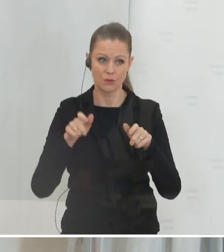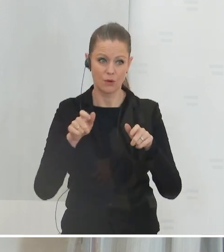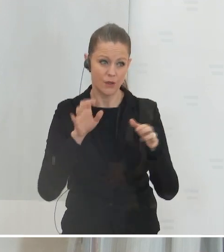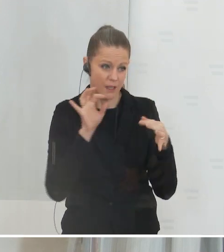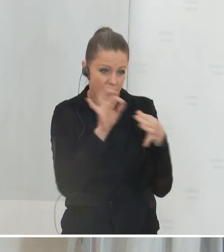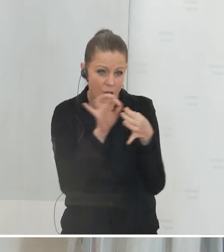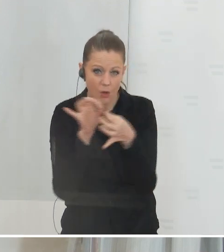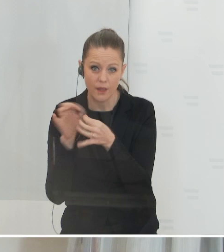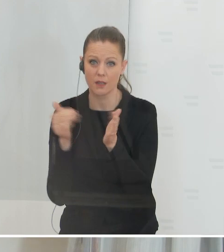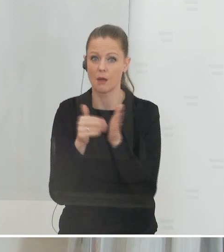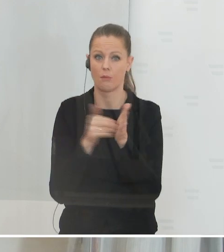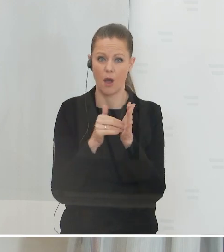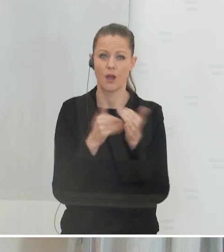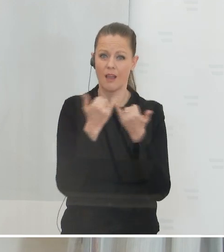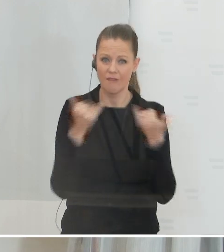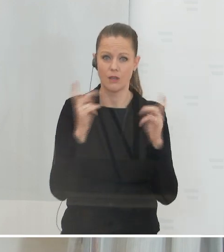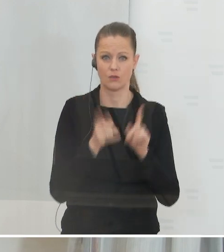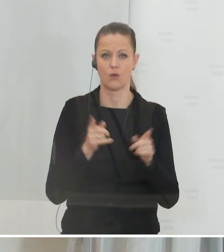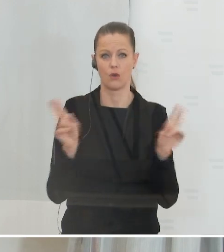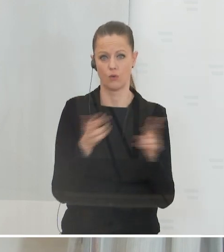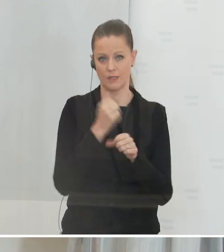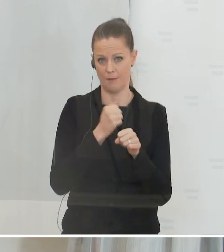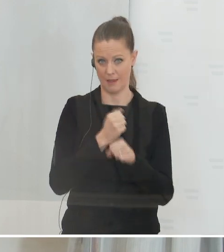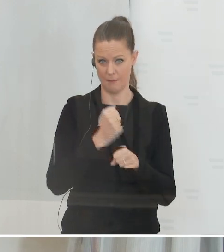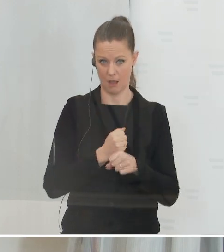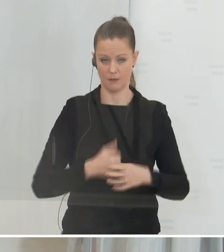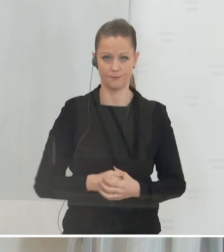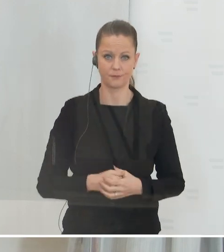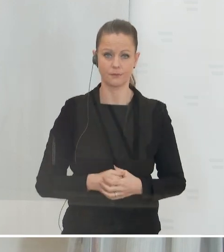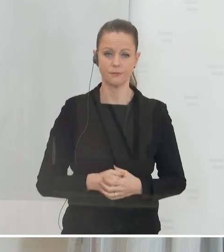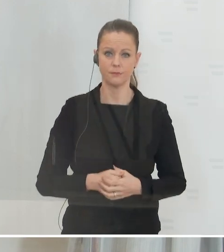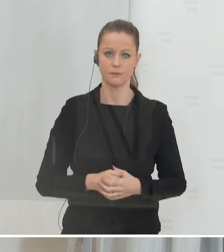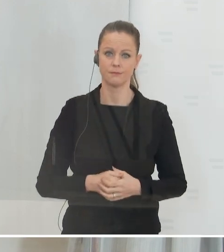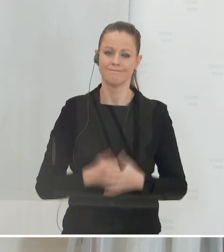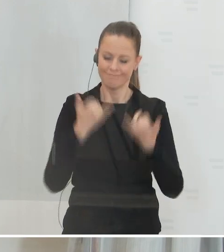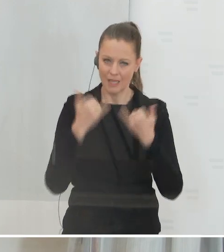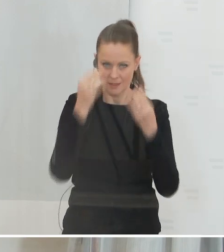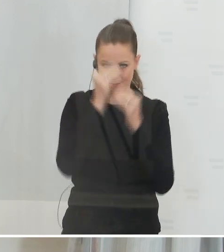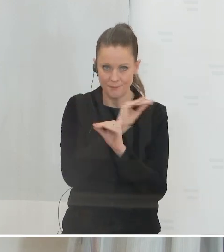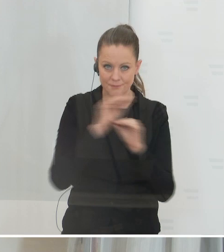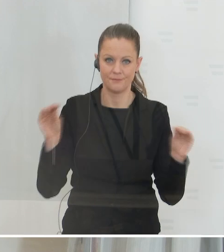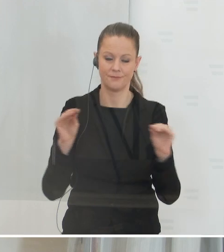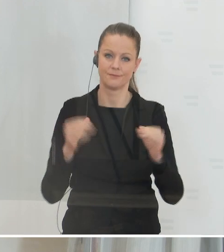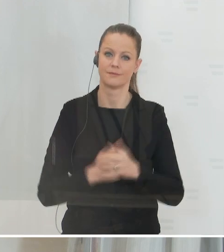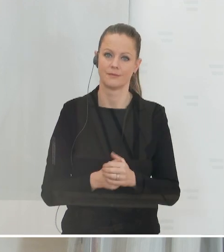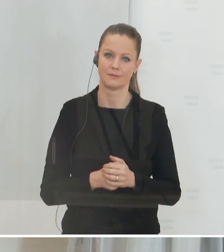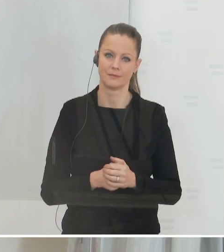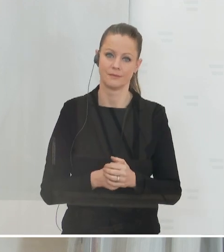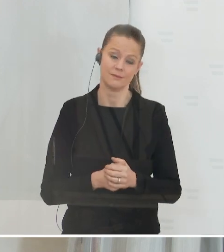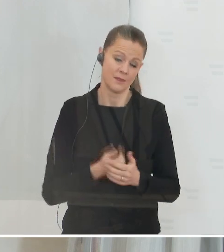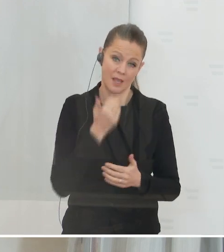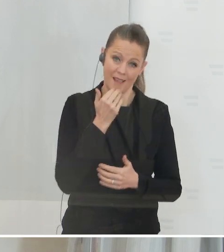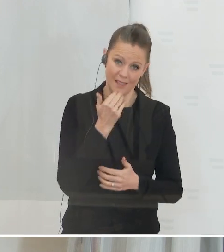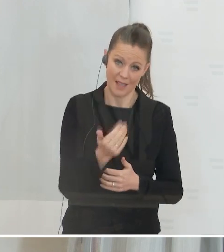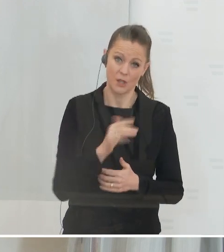auszugestalten ist. Und zu guter Letzt, glaube ich, ist wichtig, darauf hinzuweisen, dass es auch Dank zu sagen gilt,